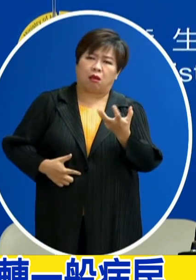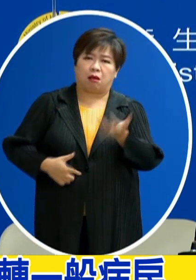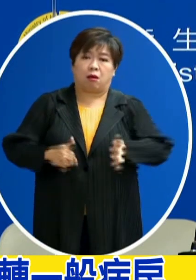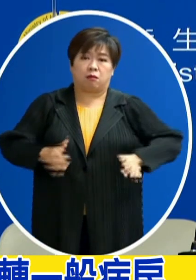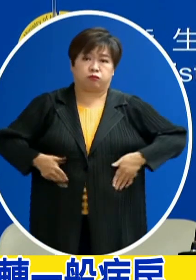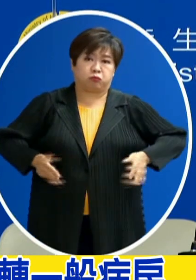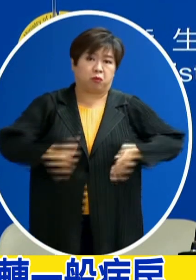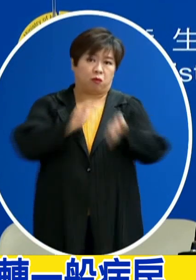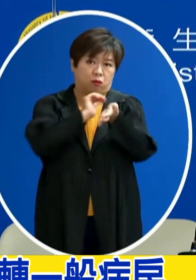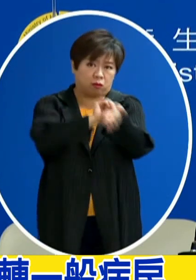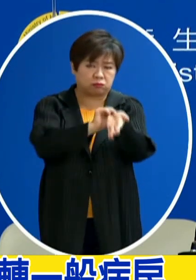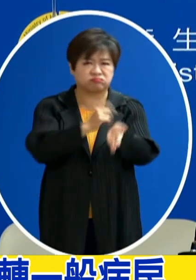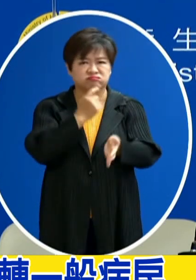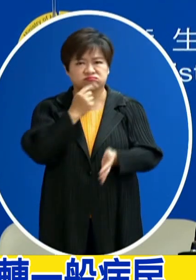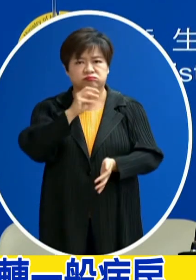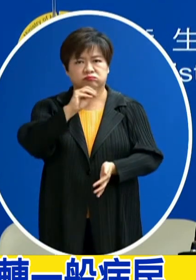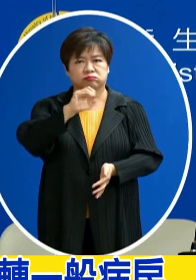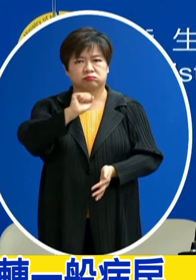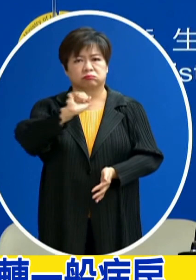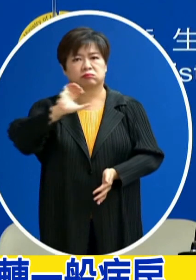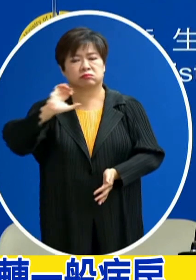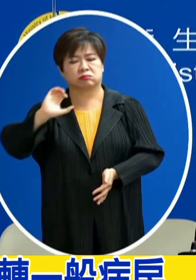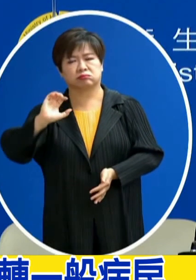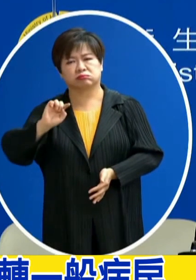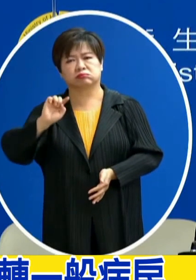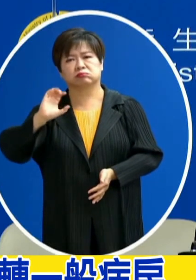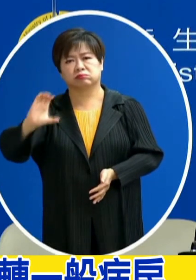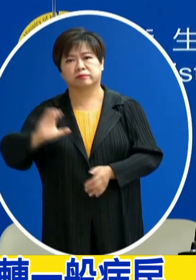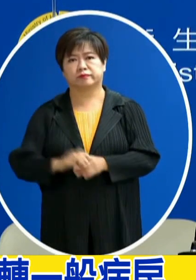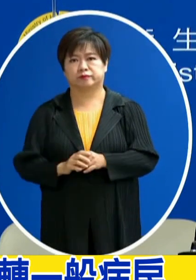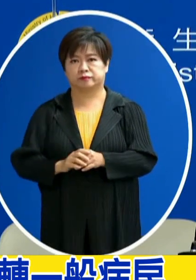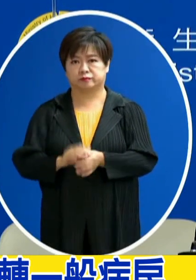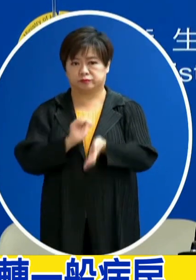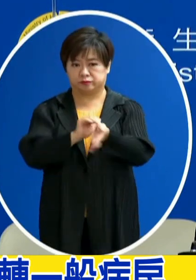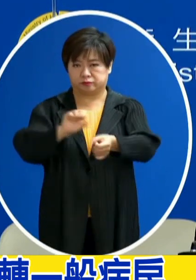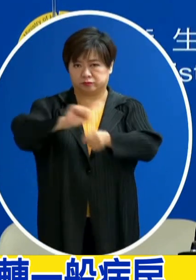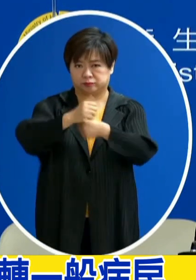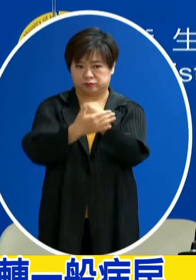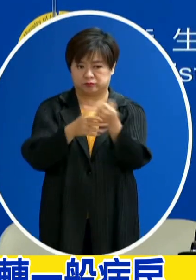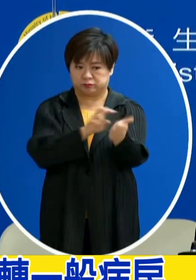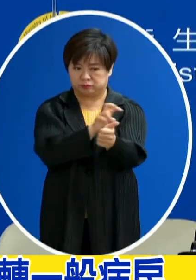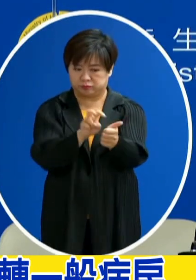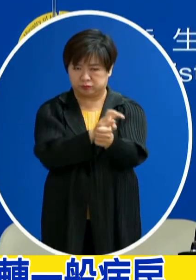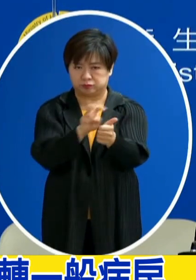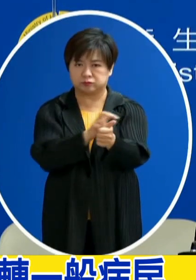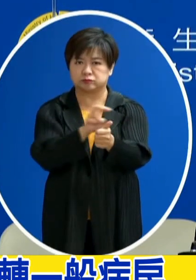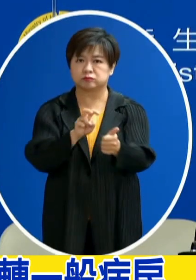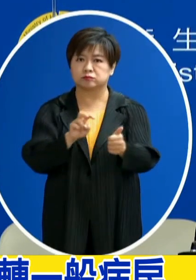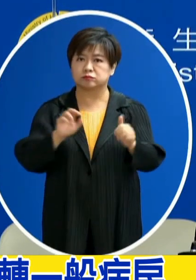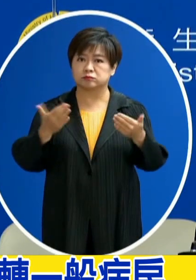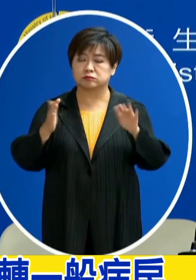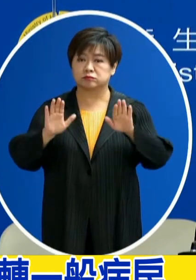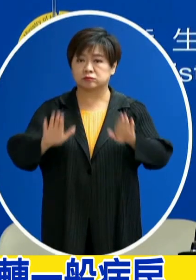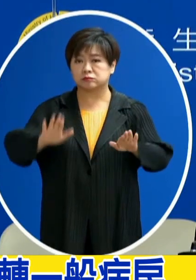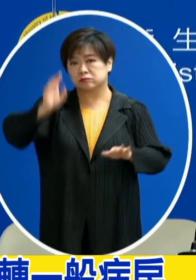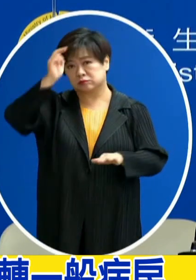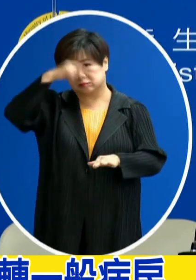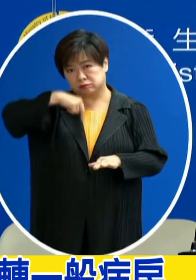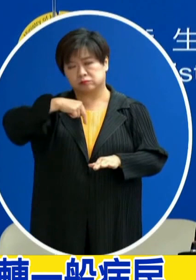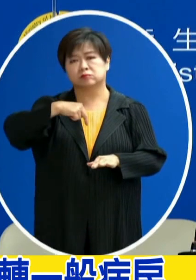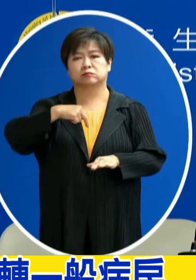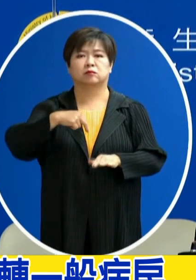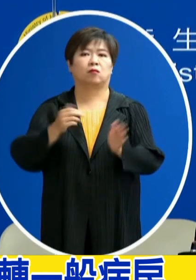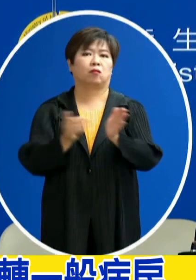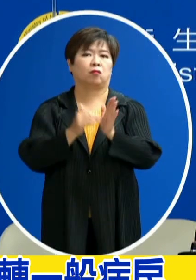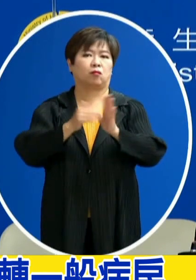往急診那似是miss C 所以有住到家戶病房去不過預計大概今天的下午會轉